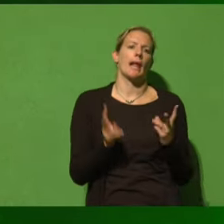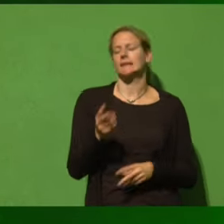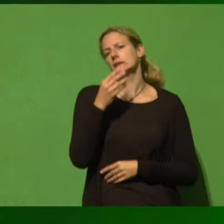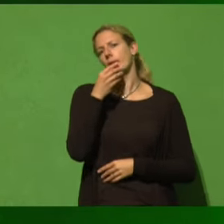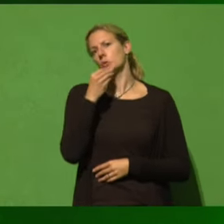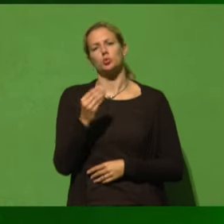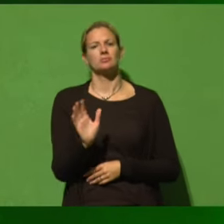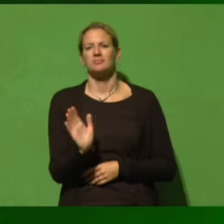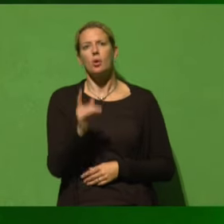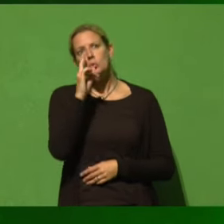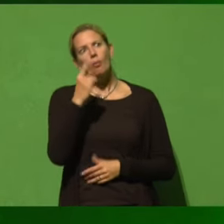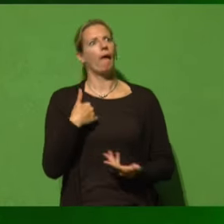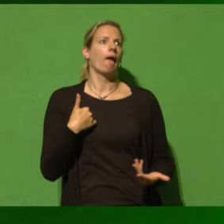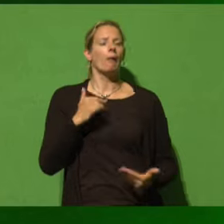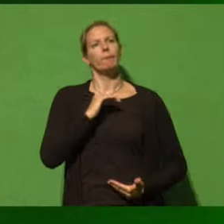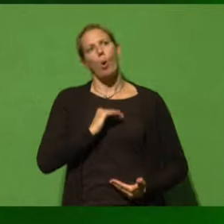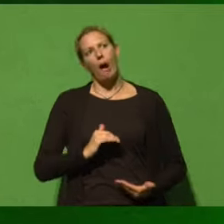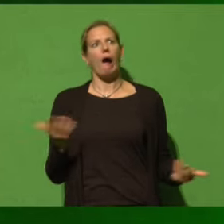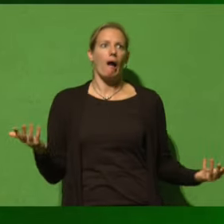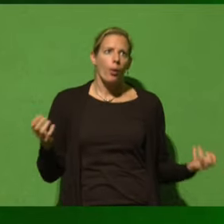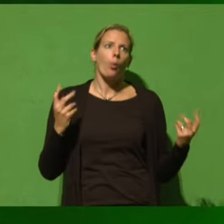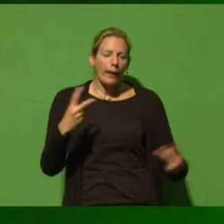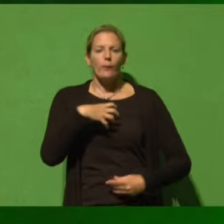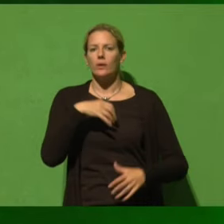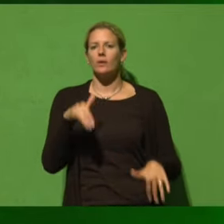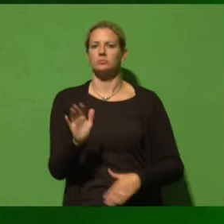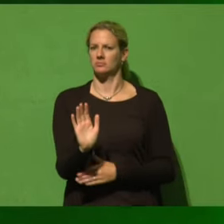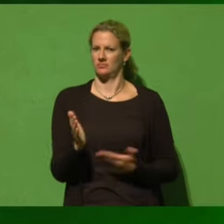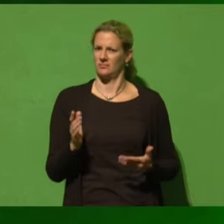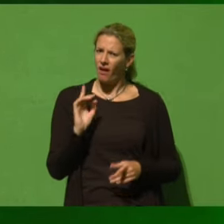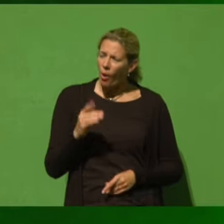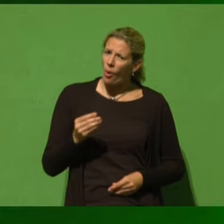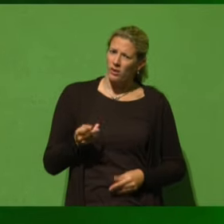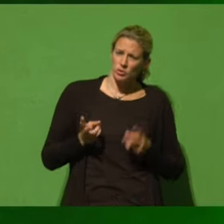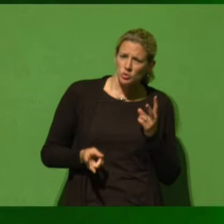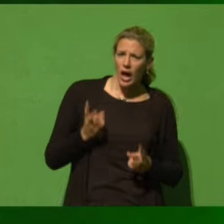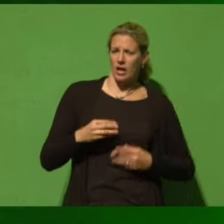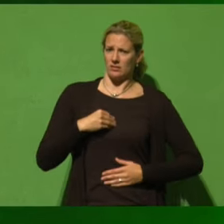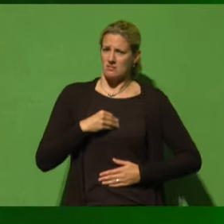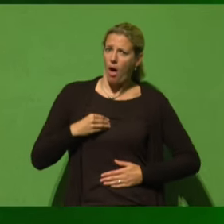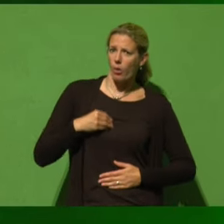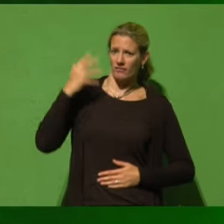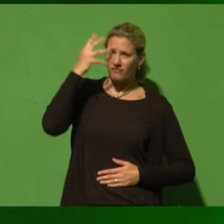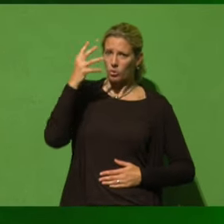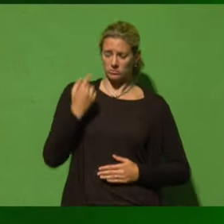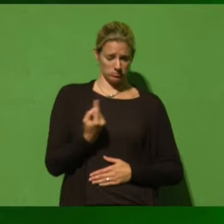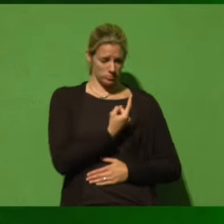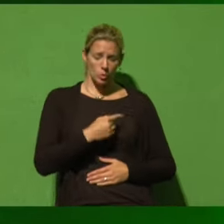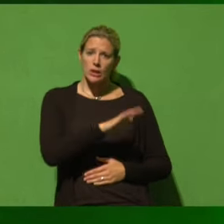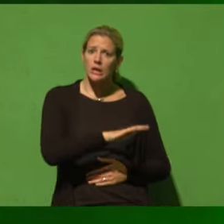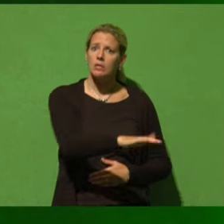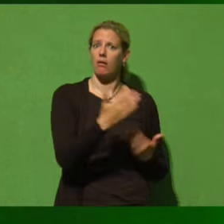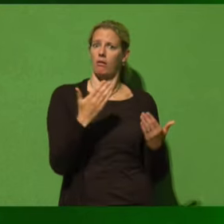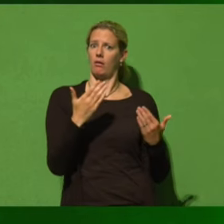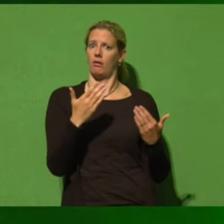geht auch nicht nur um ein moralisches Problem. Es ist natürlich auch bitter und traurig, wenn unsere Kinder oder Kindeskinder irgendwann keine